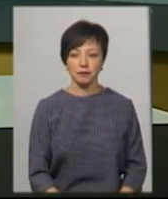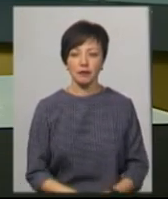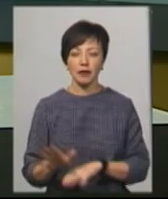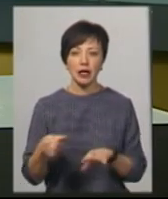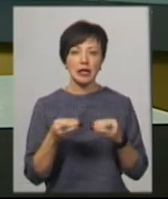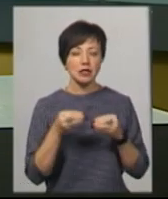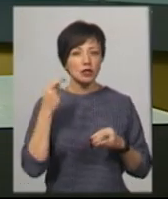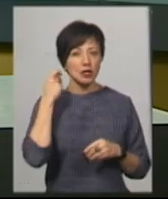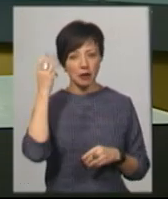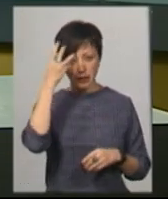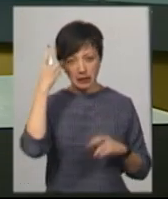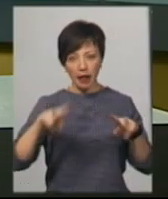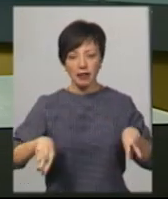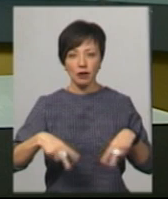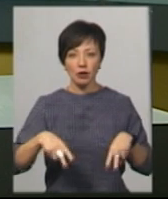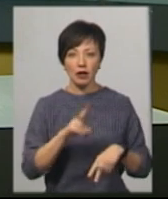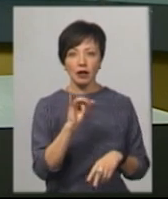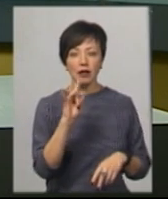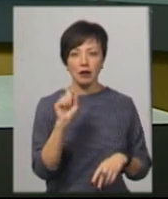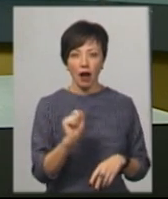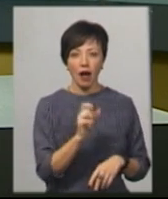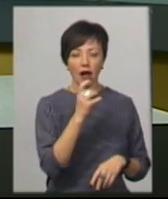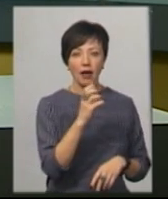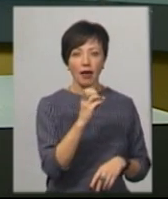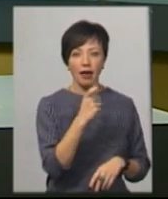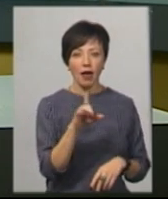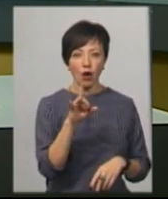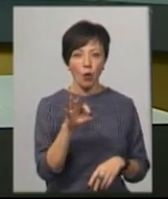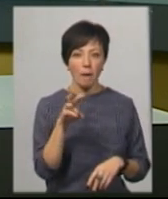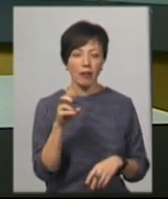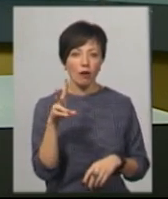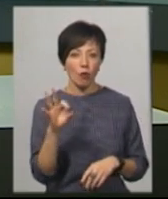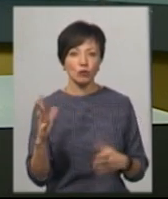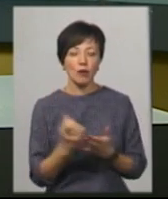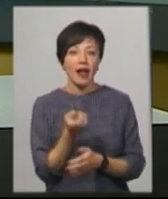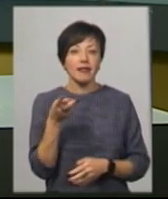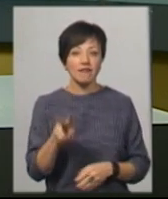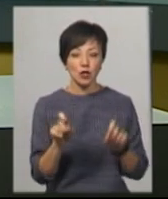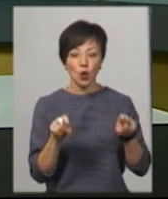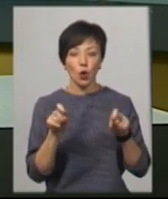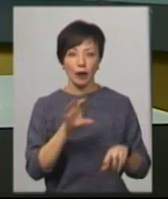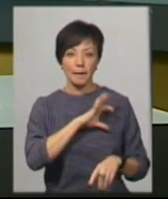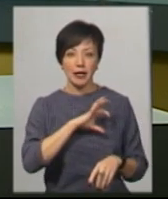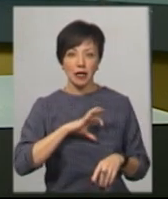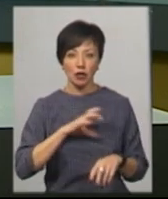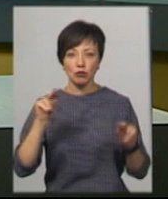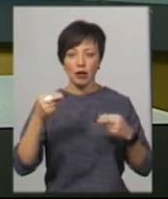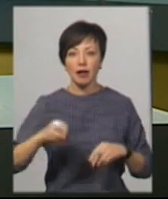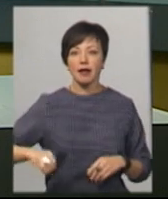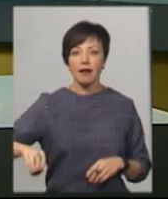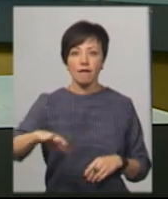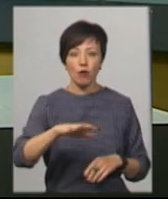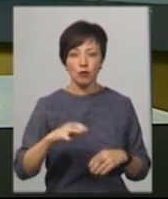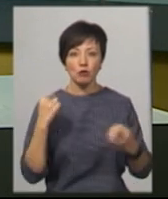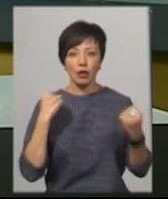Десятирічна хмельницька танцюристка Кіра Єрьоменко здобула дві золоті медалі на чемпіонаті Європи зі спортивного диско в італійському місті